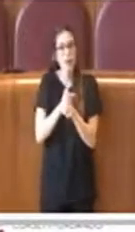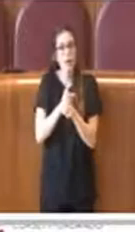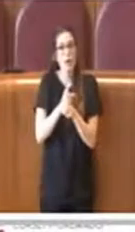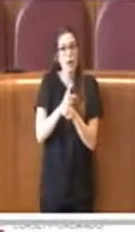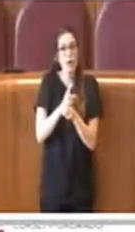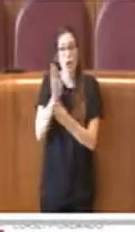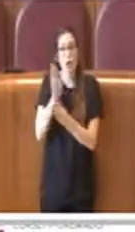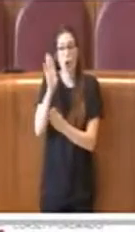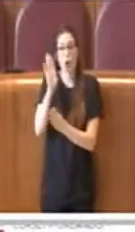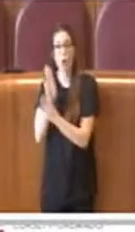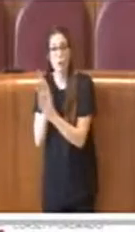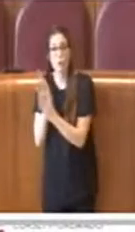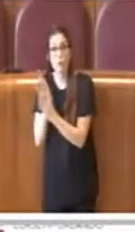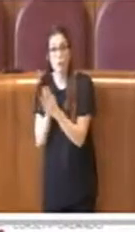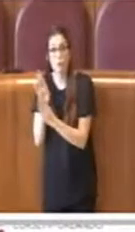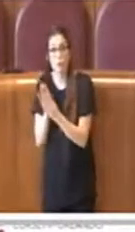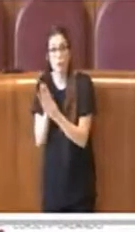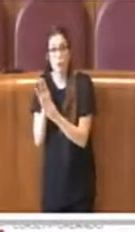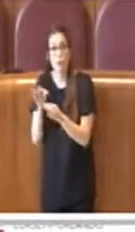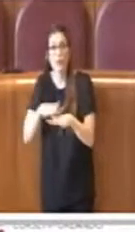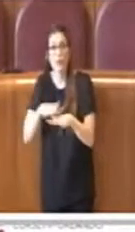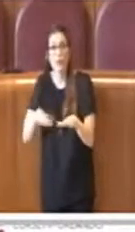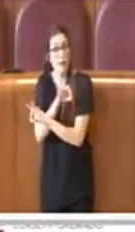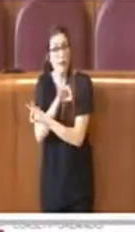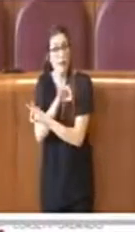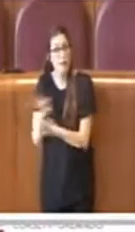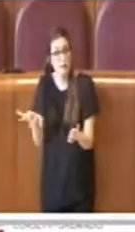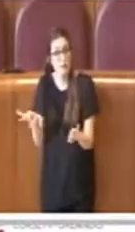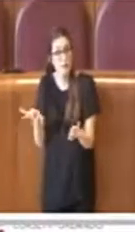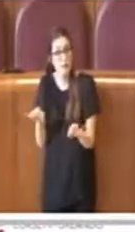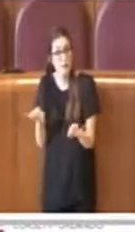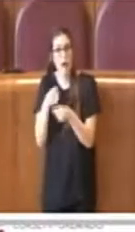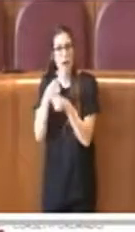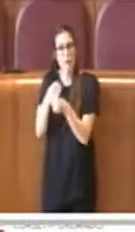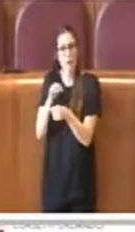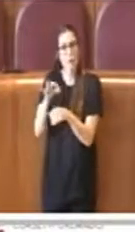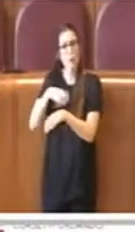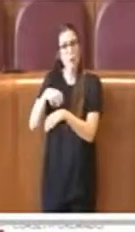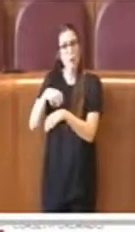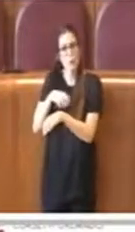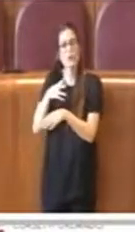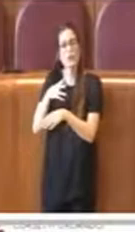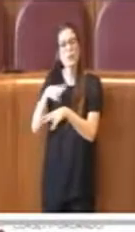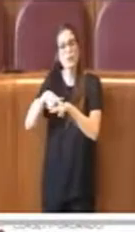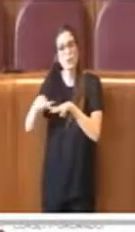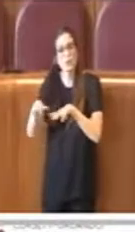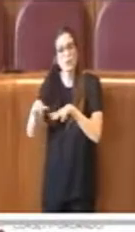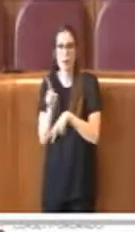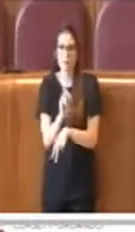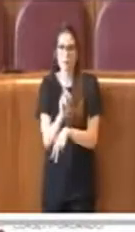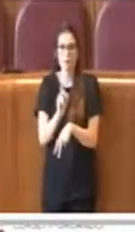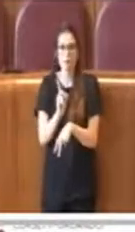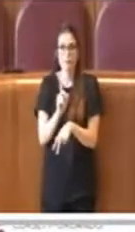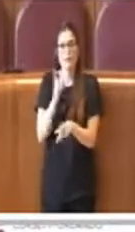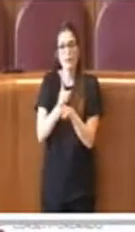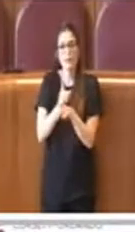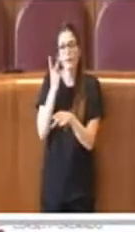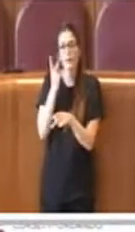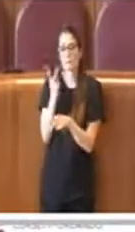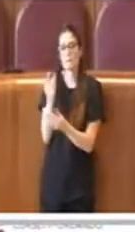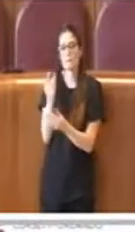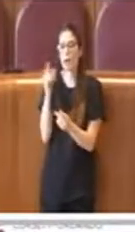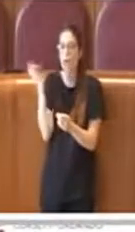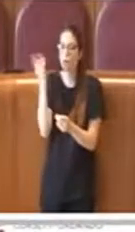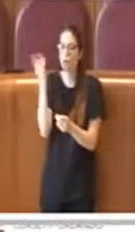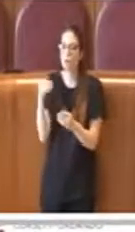dal confronto con le realtà territoriali rappresentate dalle consulte municipali, eventualmente anche rilevando e prendendo in